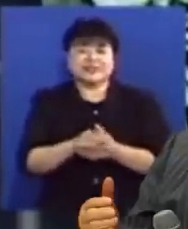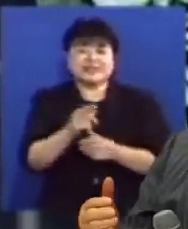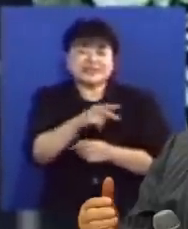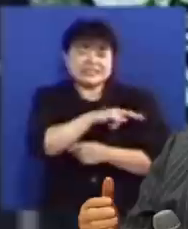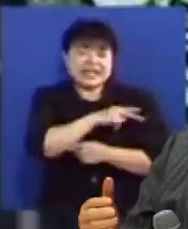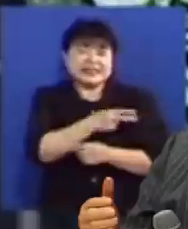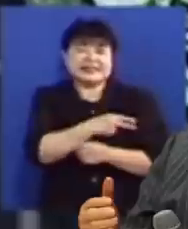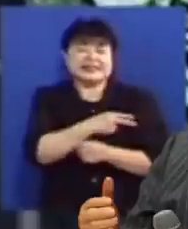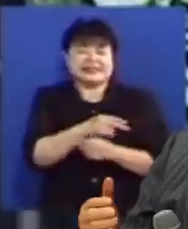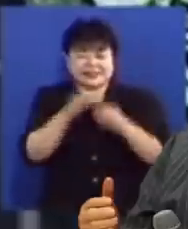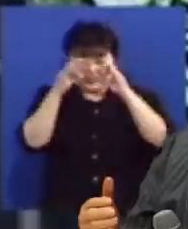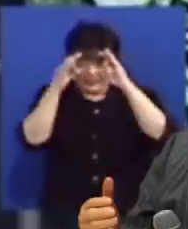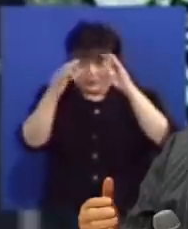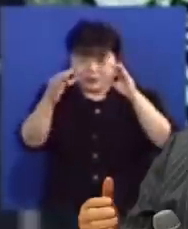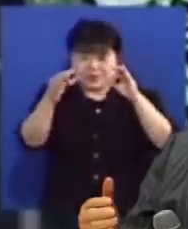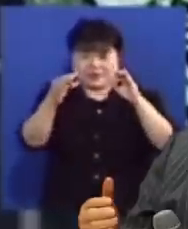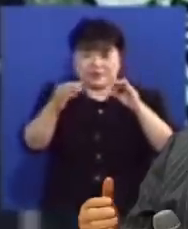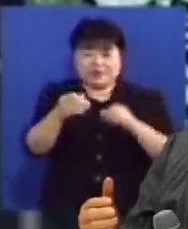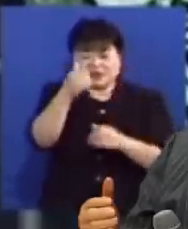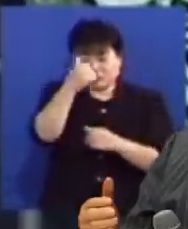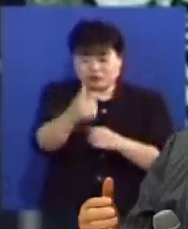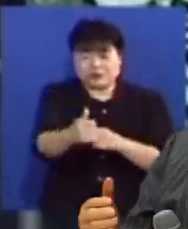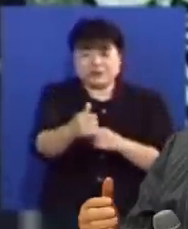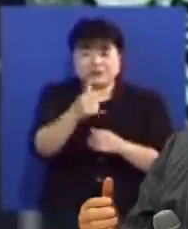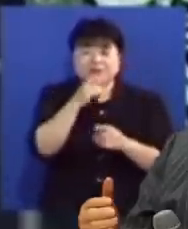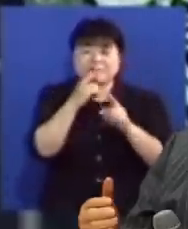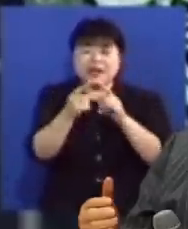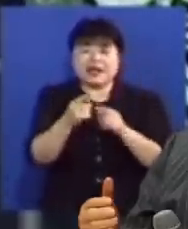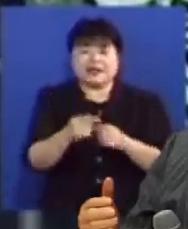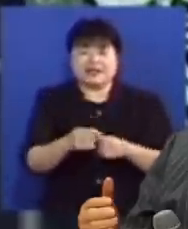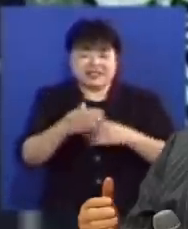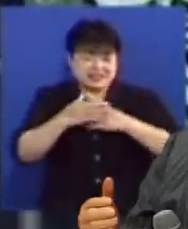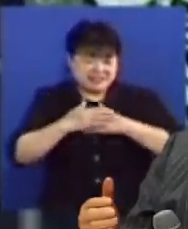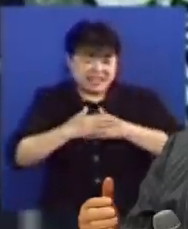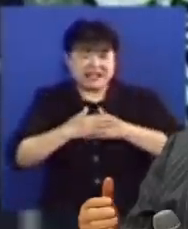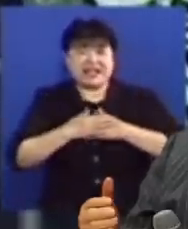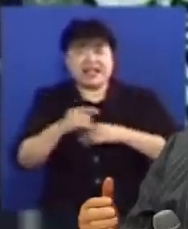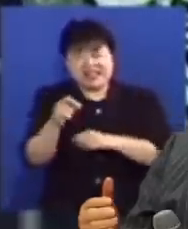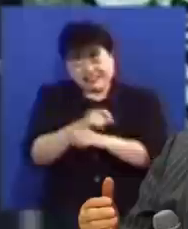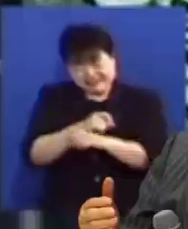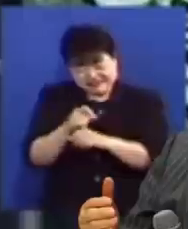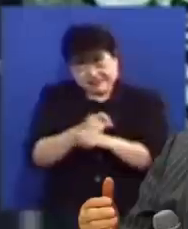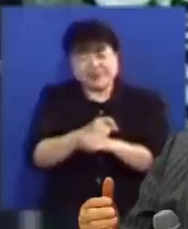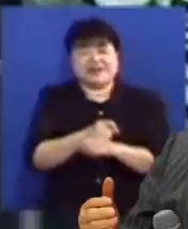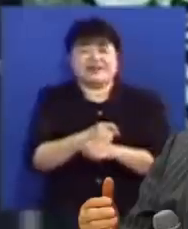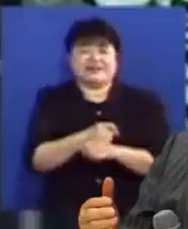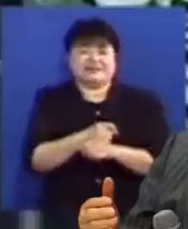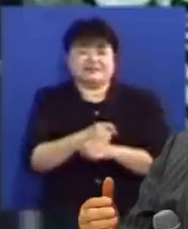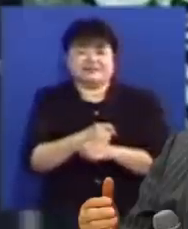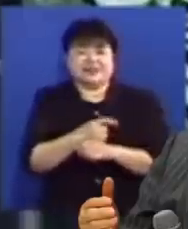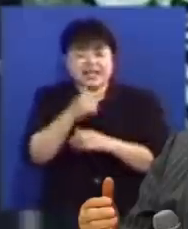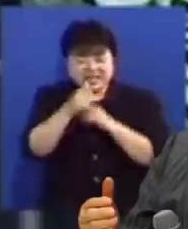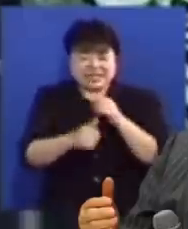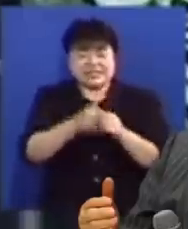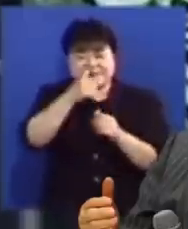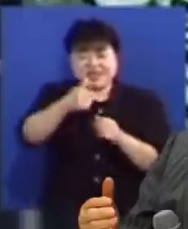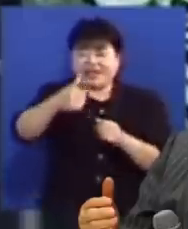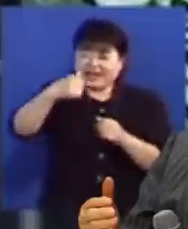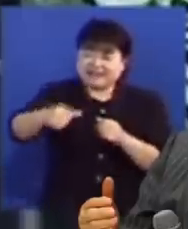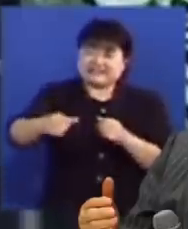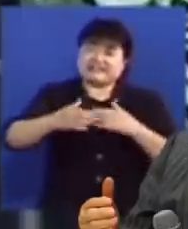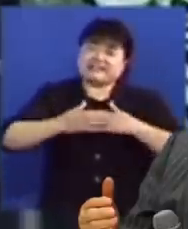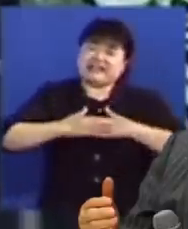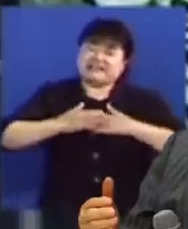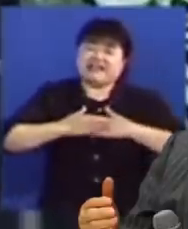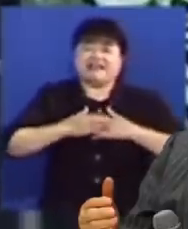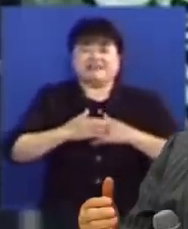사설의 두목들이 하는 말이 자기가 특별한 하나님의 아들이다